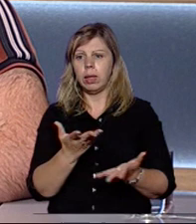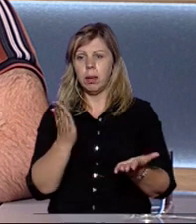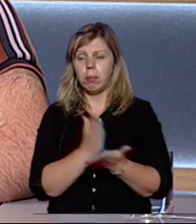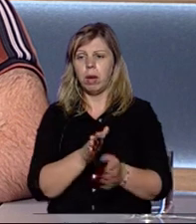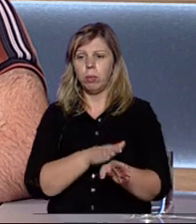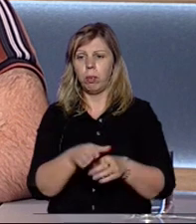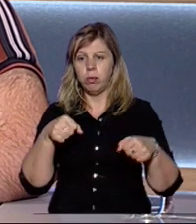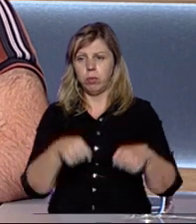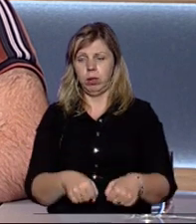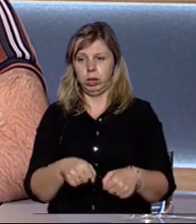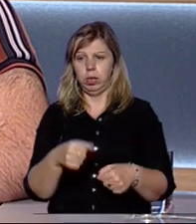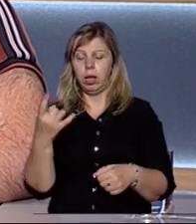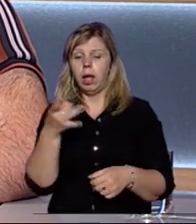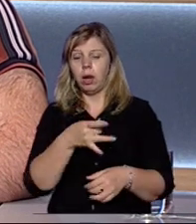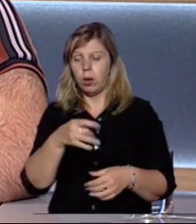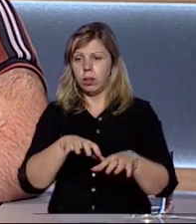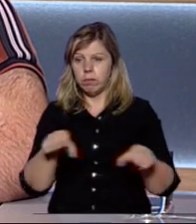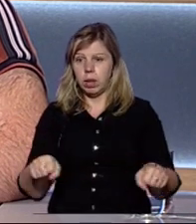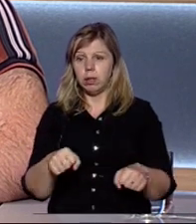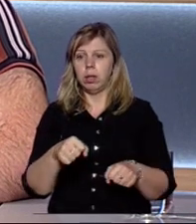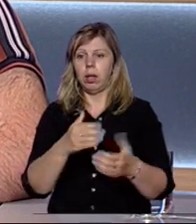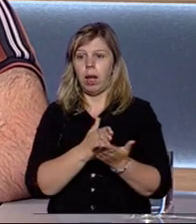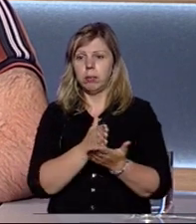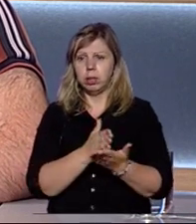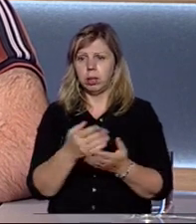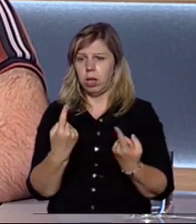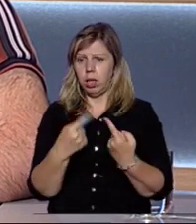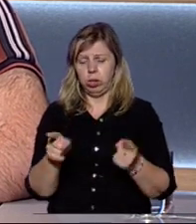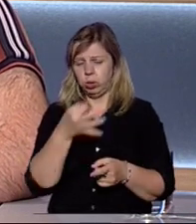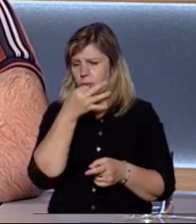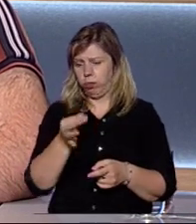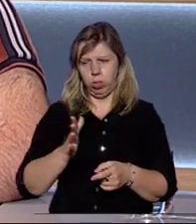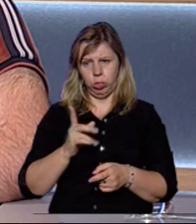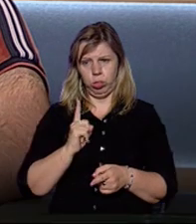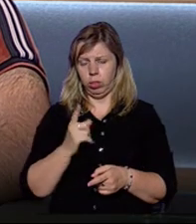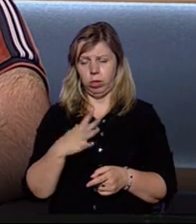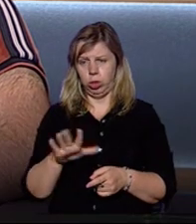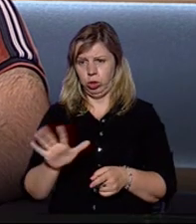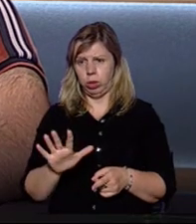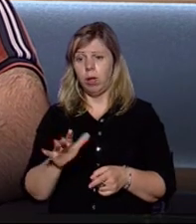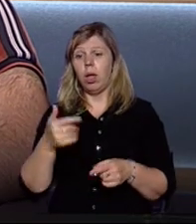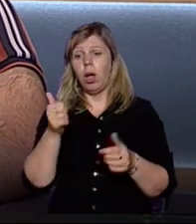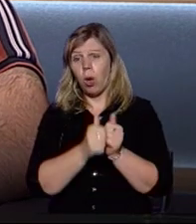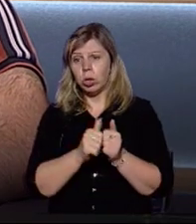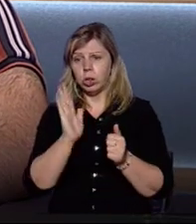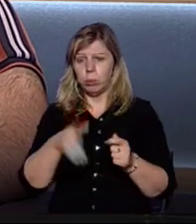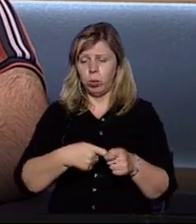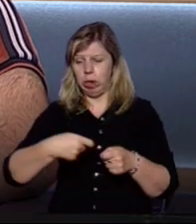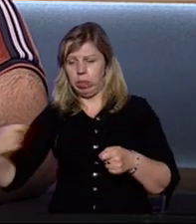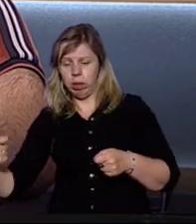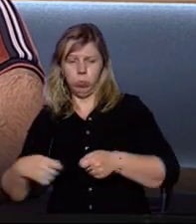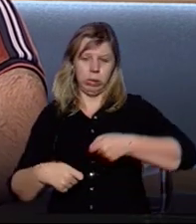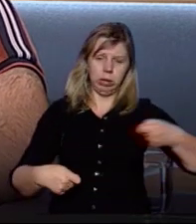повноваження районні влади, раді ж адміністрації, я іншої відповіді не очікуваю. Тобто кожен буде тягнути за свою.